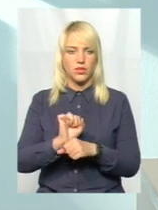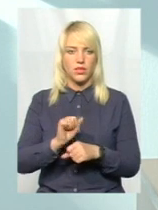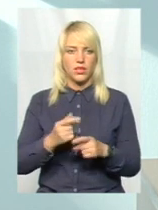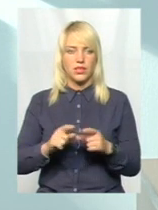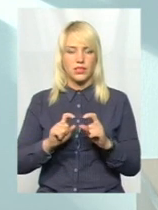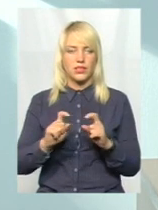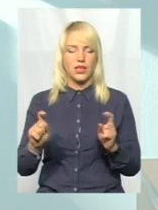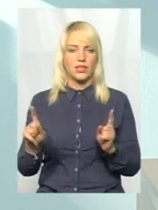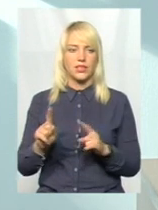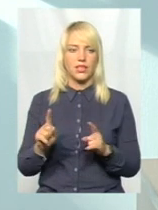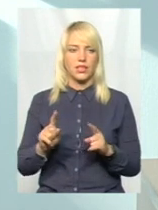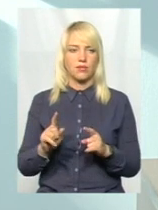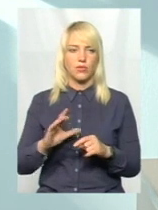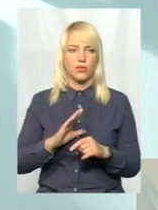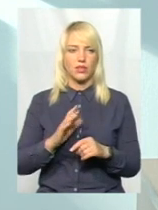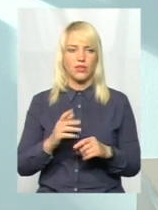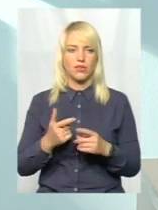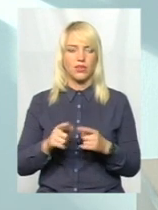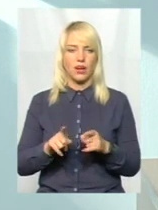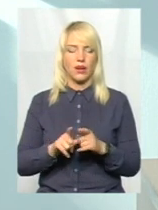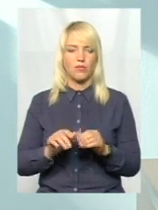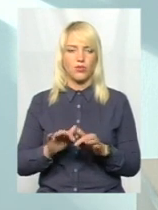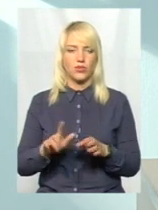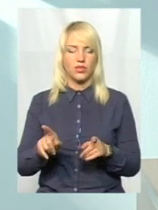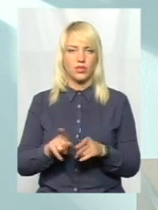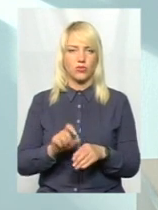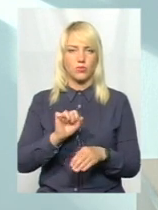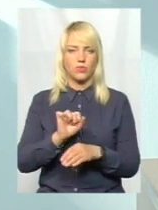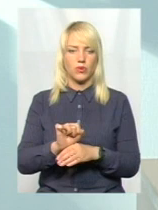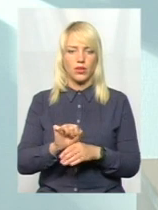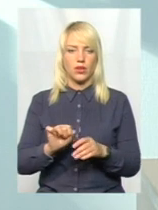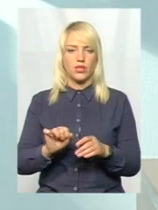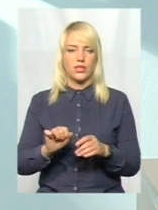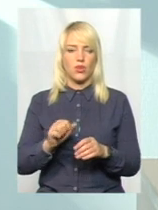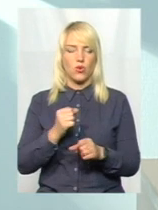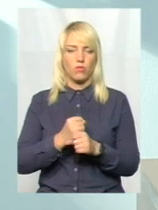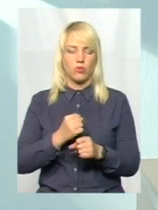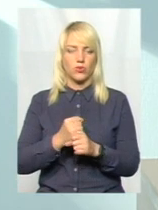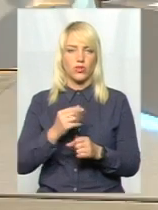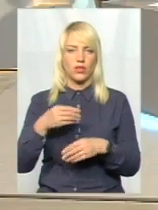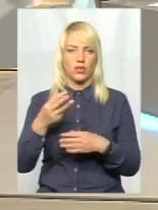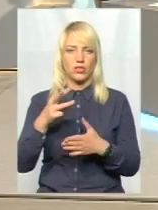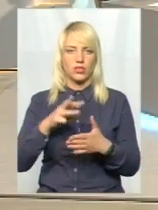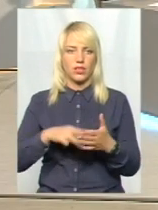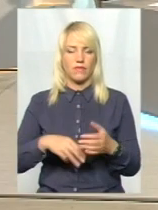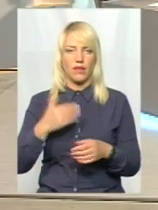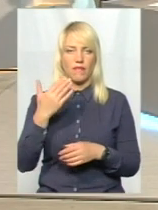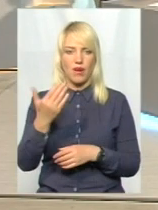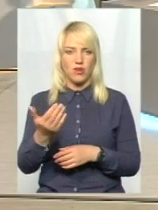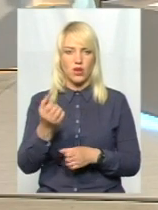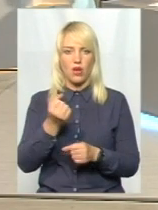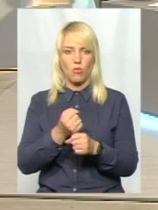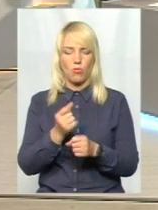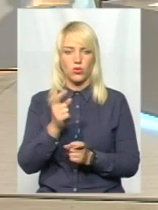склалася ця прикра подія, теж призупинено роботі і накладено штрафні санкції. Ваша робота змінилась